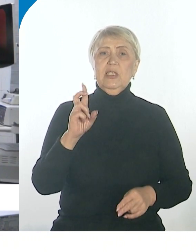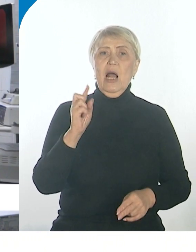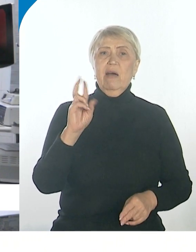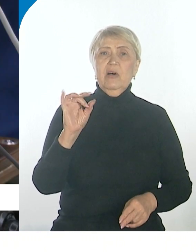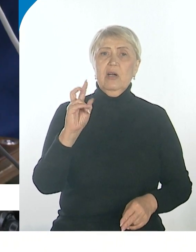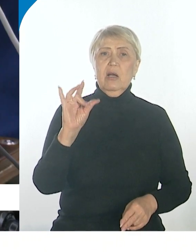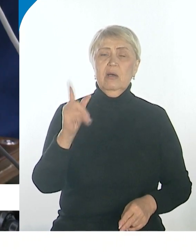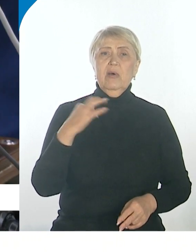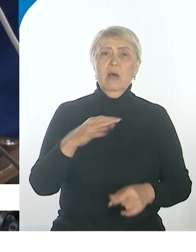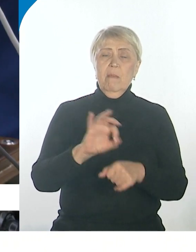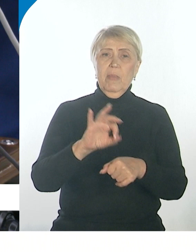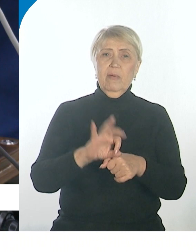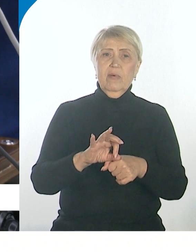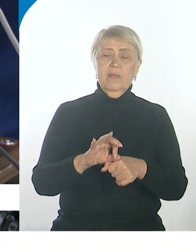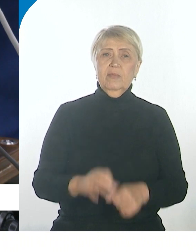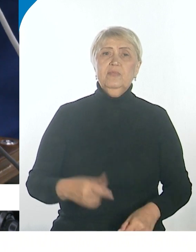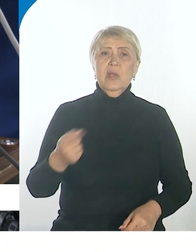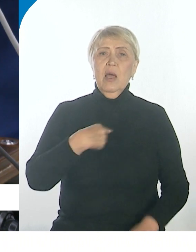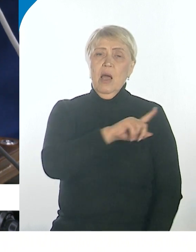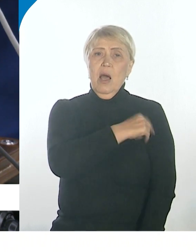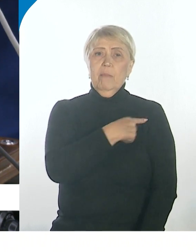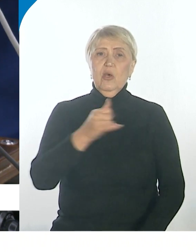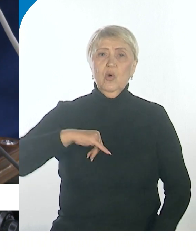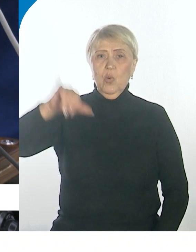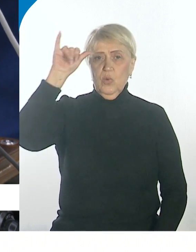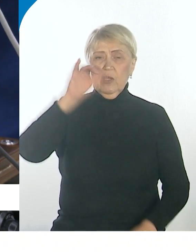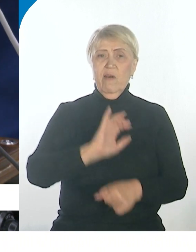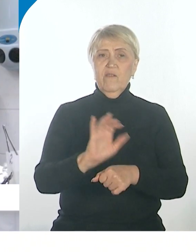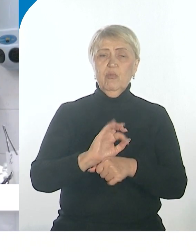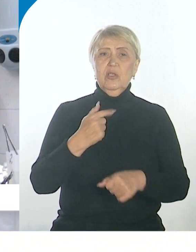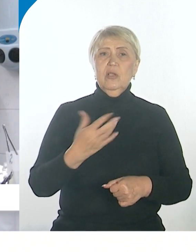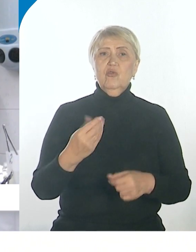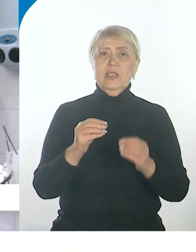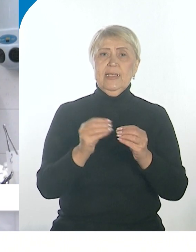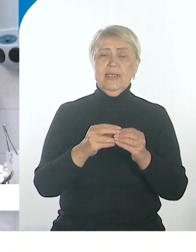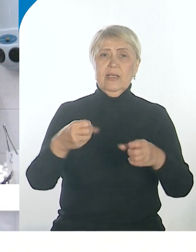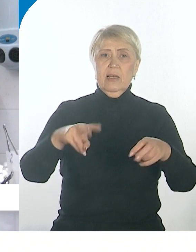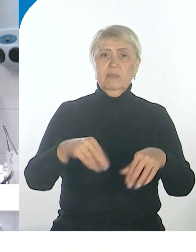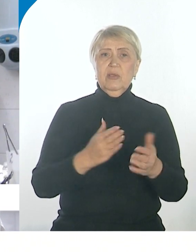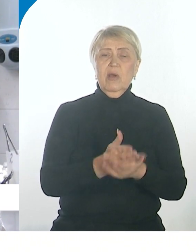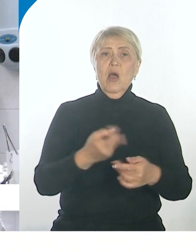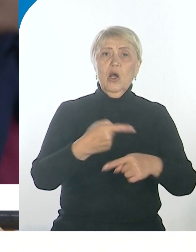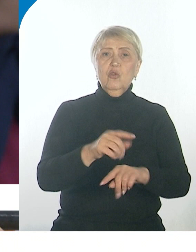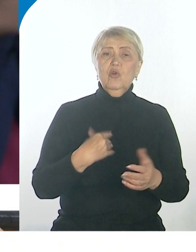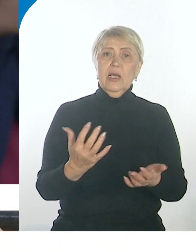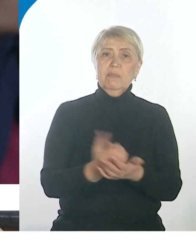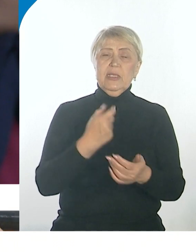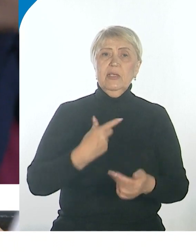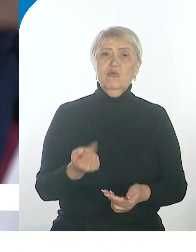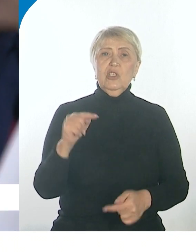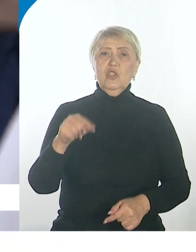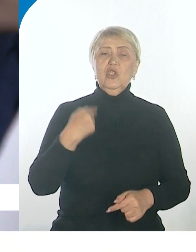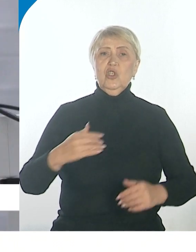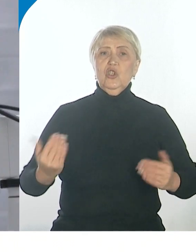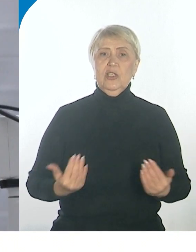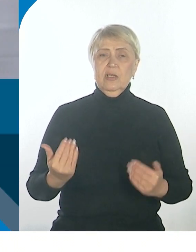А профильная кафедра Дальневосточного медуниверситета выпустила десятки специалистов, которые спасли тысячи жизней. Виктория Закова,